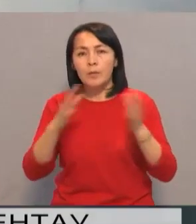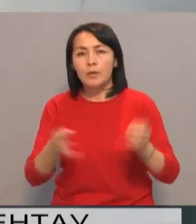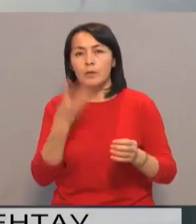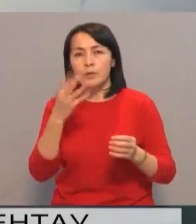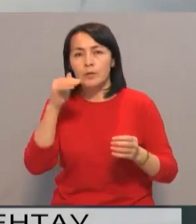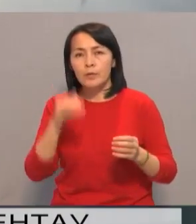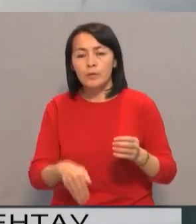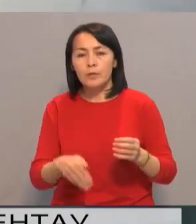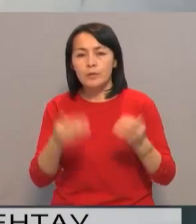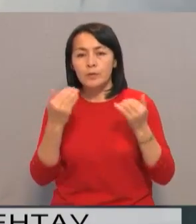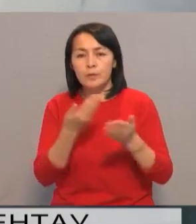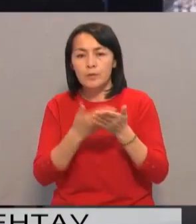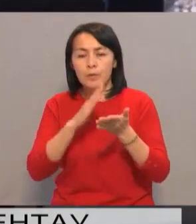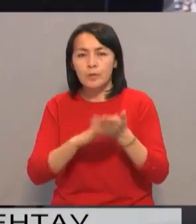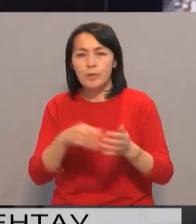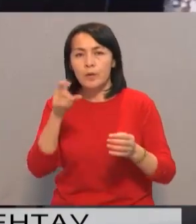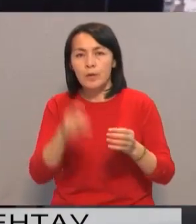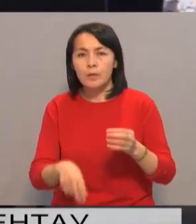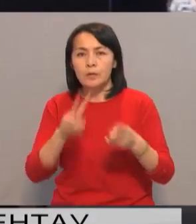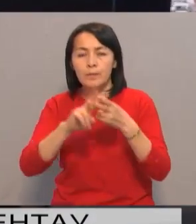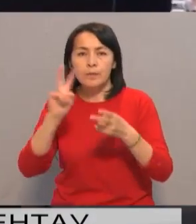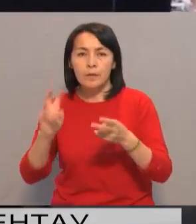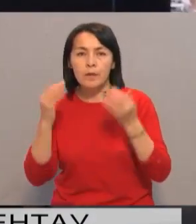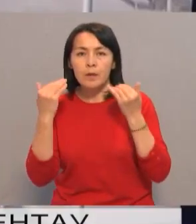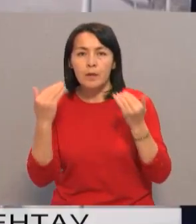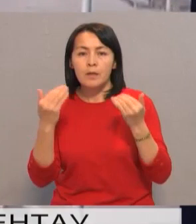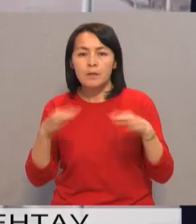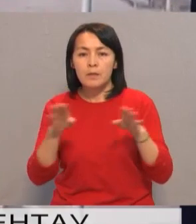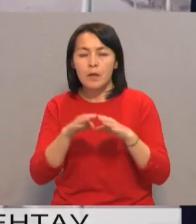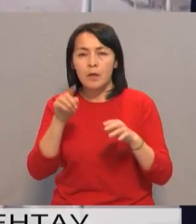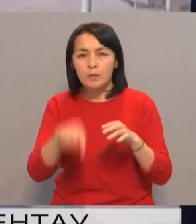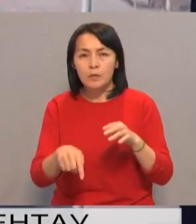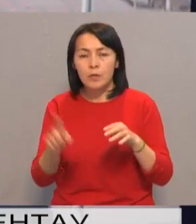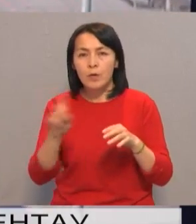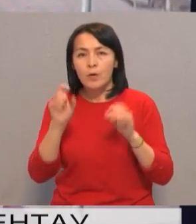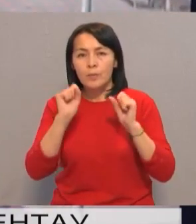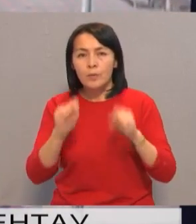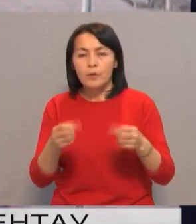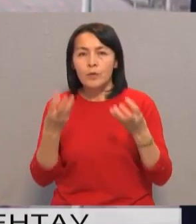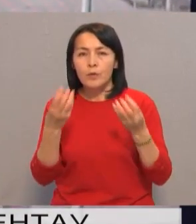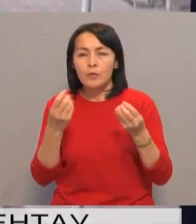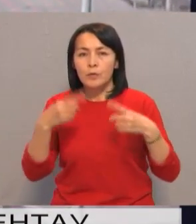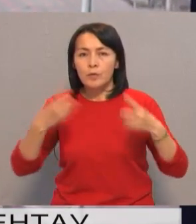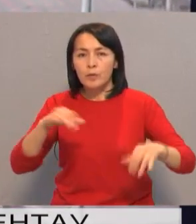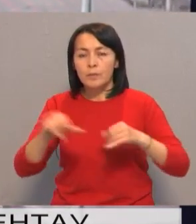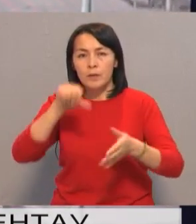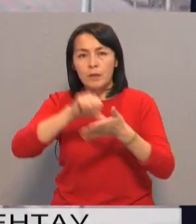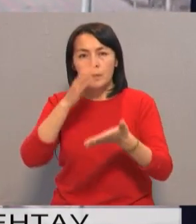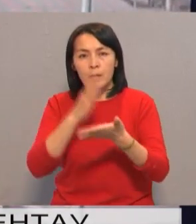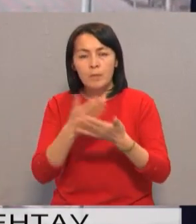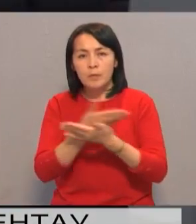4 тысяч разовых доз. Подозреваемый взят под стражу. Не исключается вероятность того, что он может быть причастен и другим